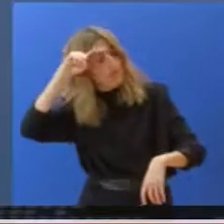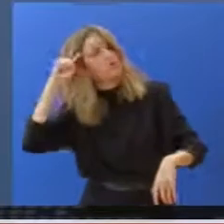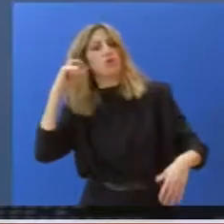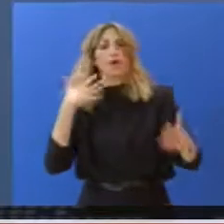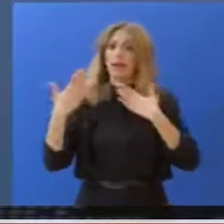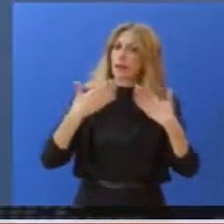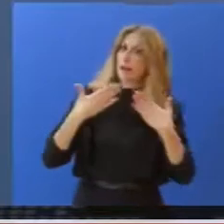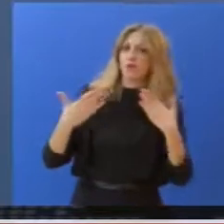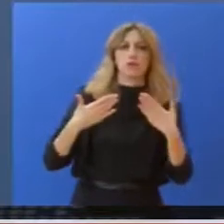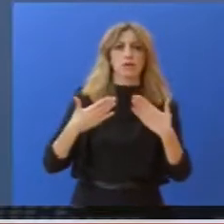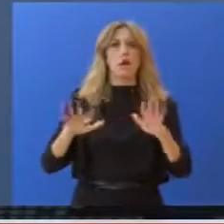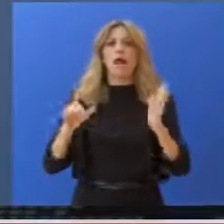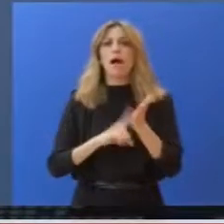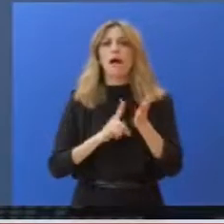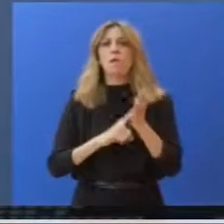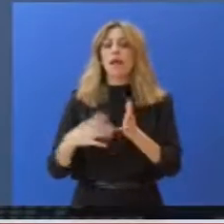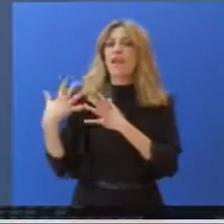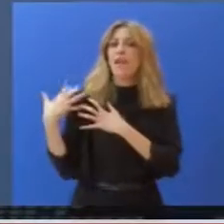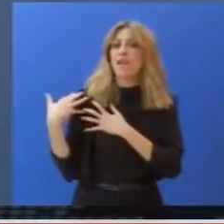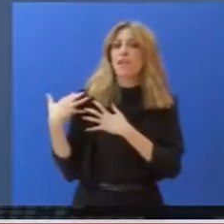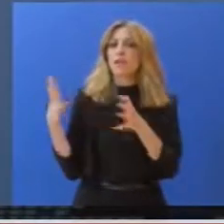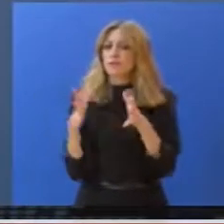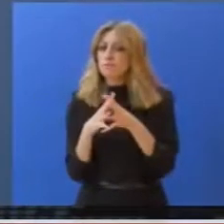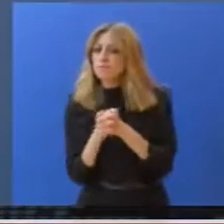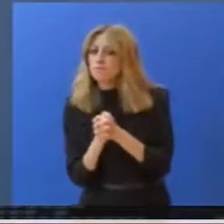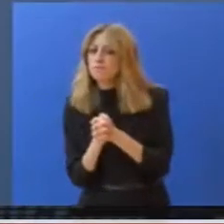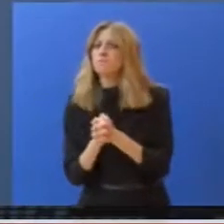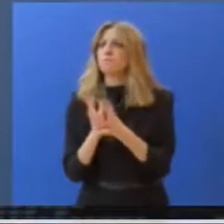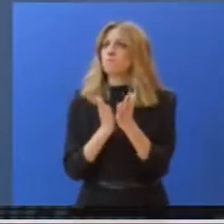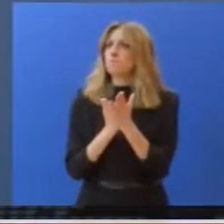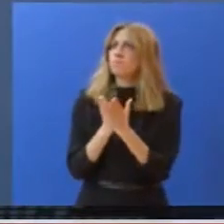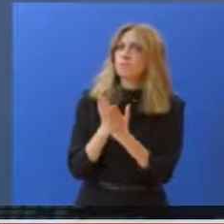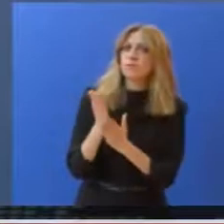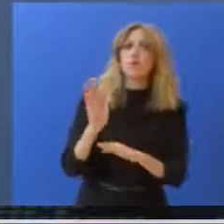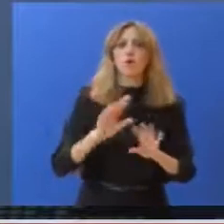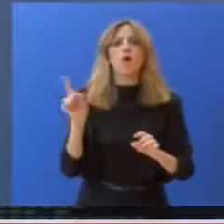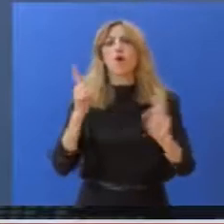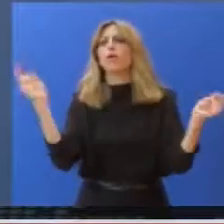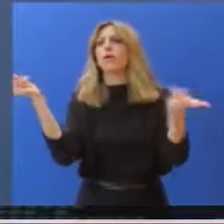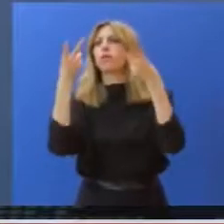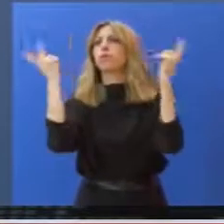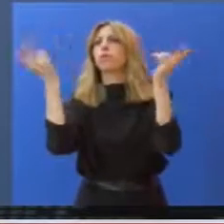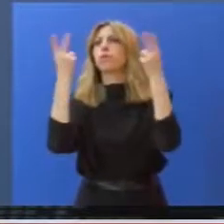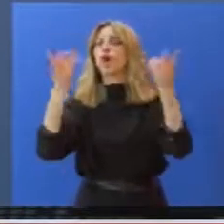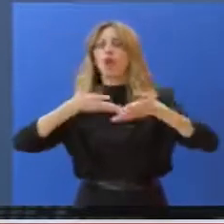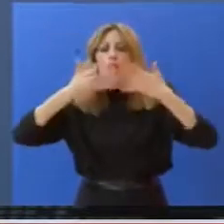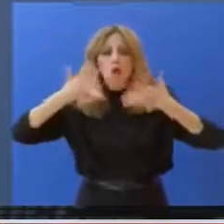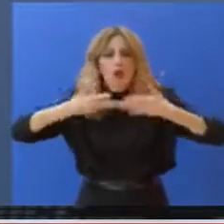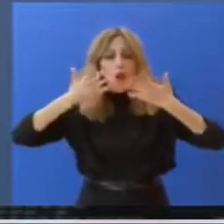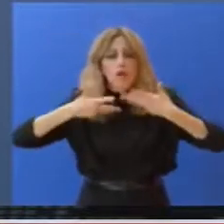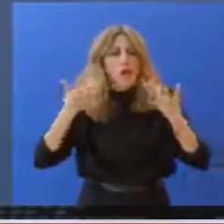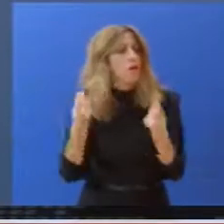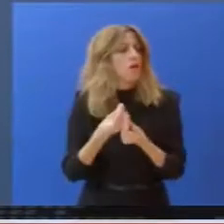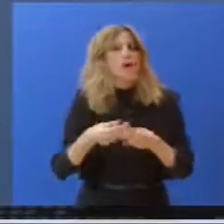ώρα σύνεσης. Όχι εύκολης πλειοδοσίας, ούτε ανεύθυνων υποσχέσεων. Σε ό,τι αφορά τώρα την